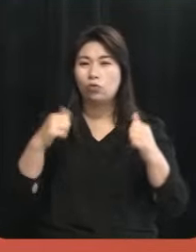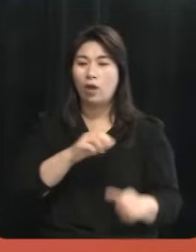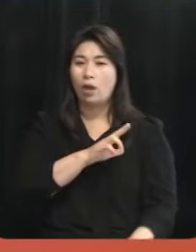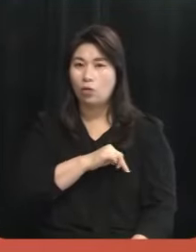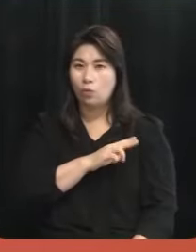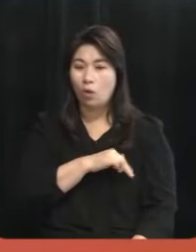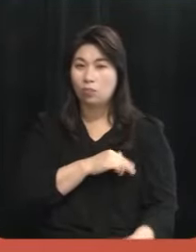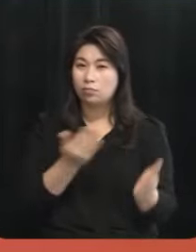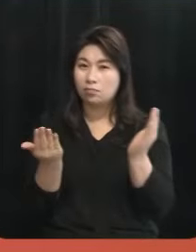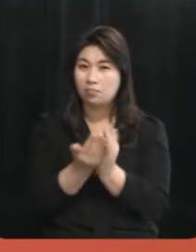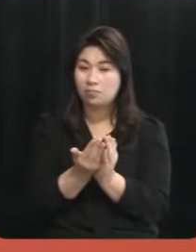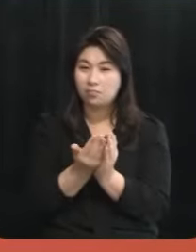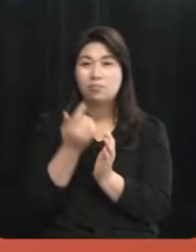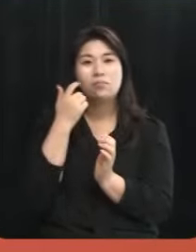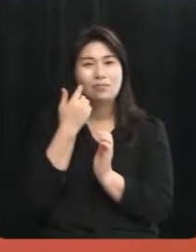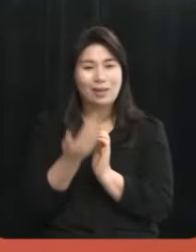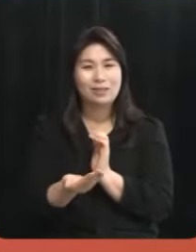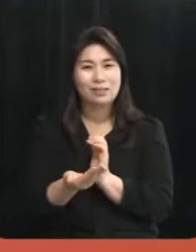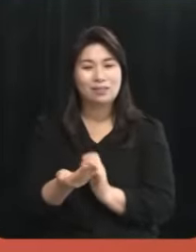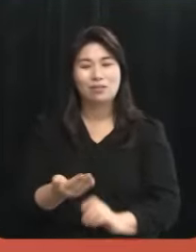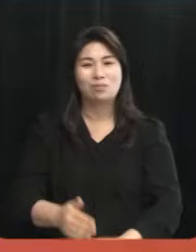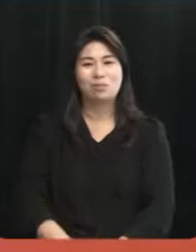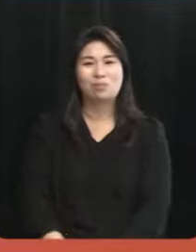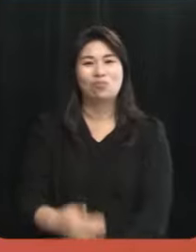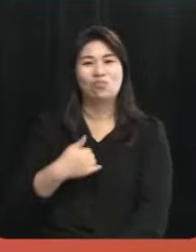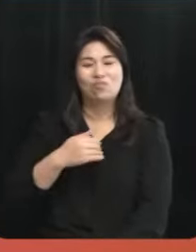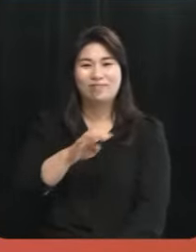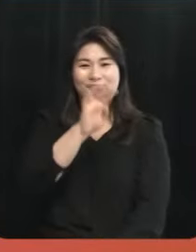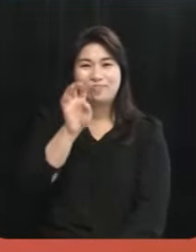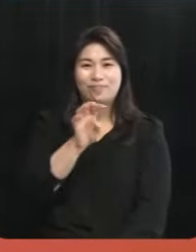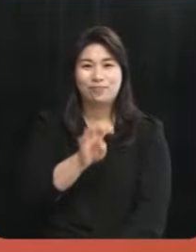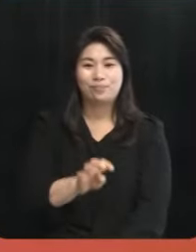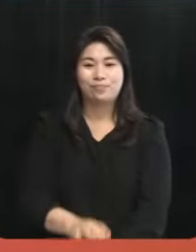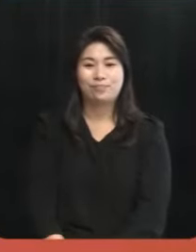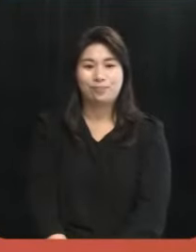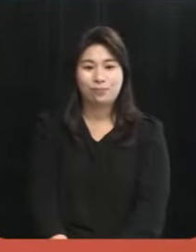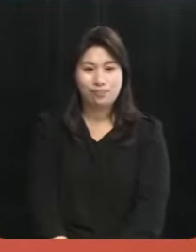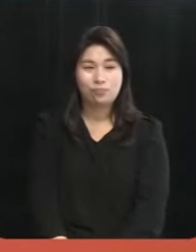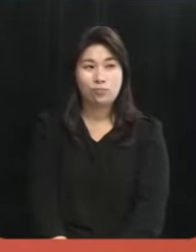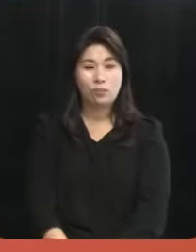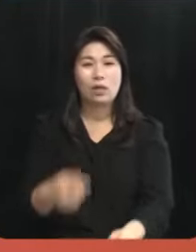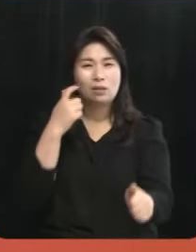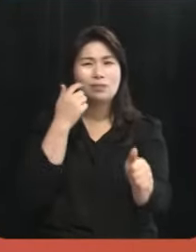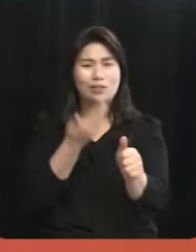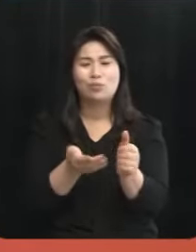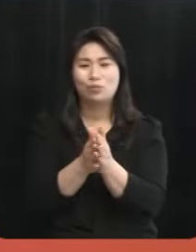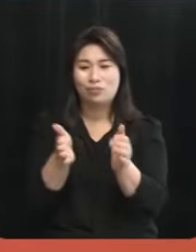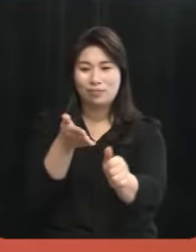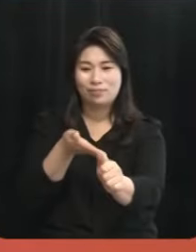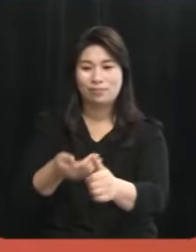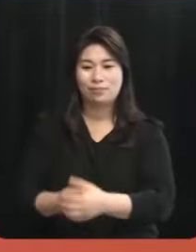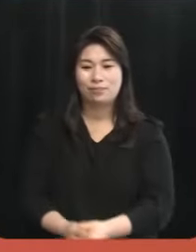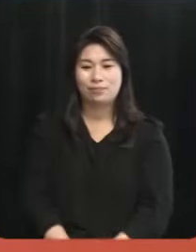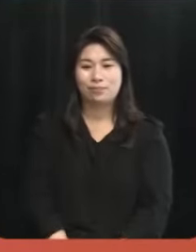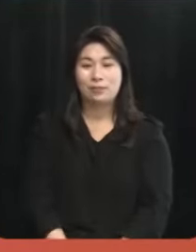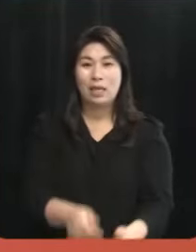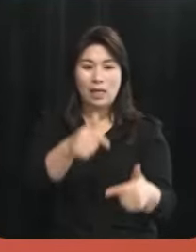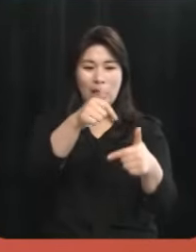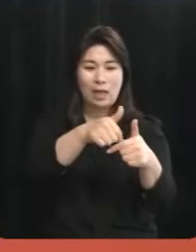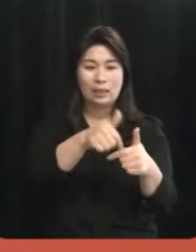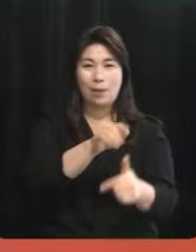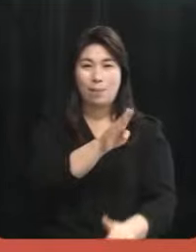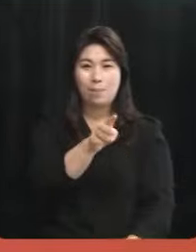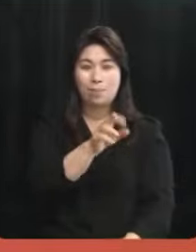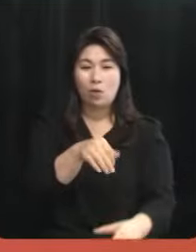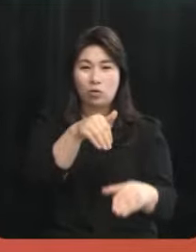적합한지 저는 상당한 의거심이 들 수밖에 없습니다 네 후보님 질문을 좀 해주시길 부탁드리겠습니다 네 강남병 선거 때